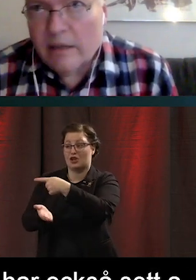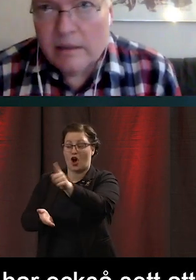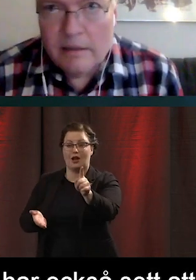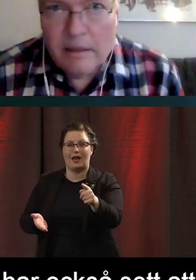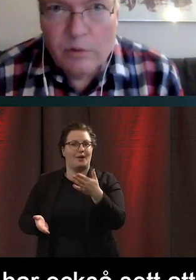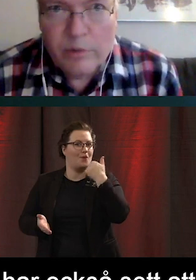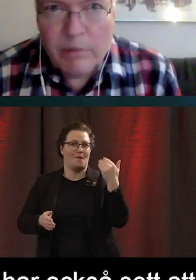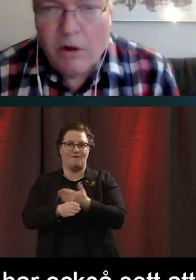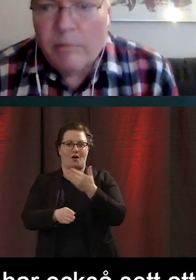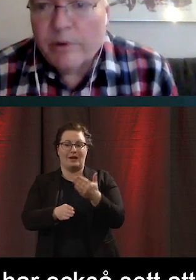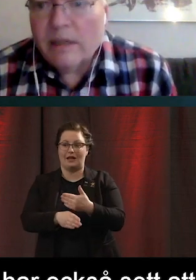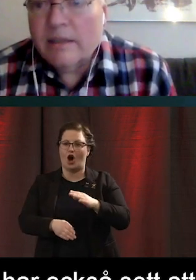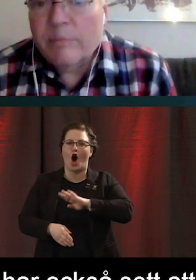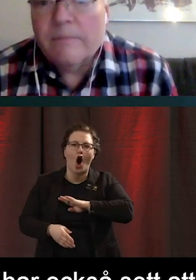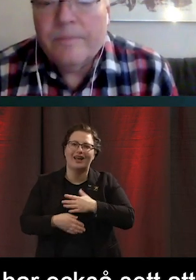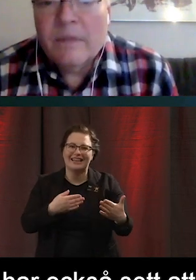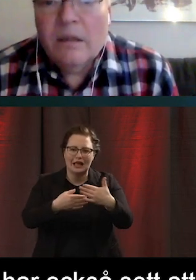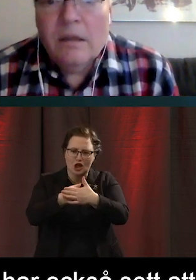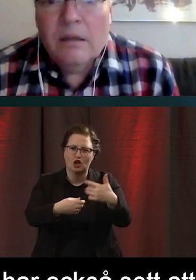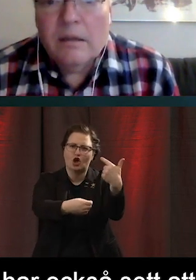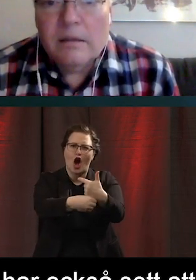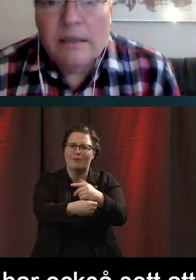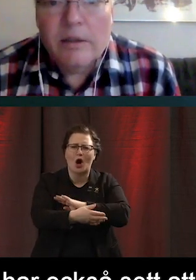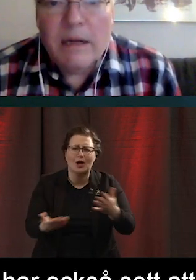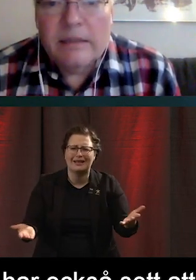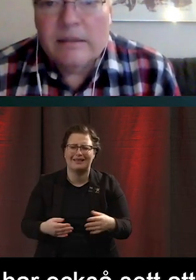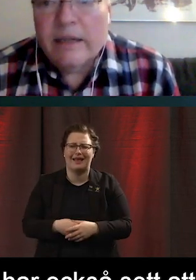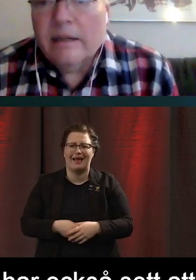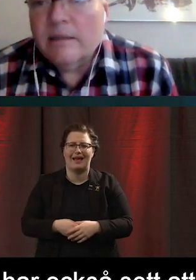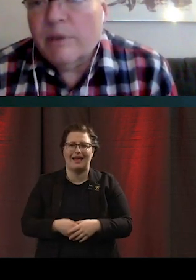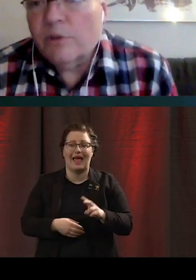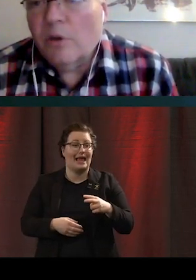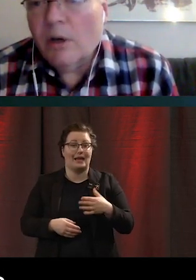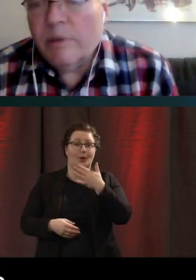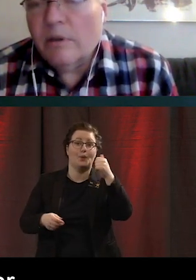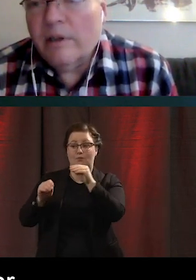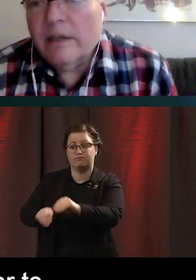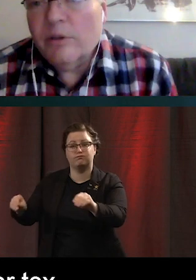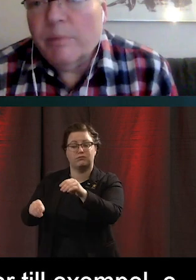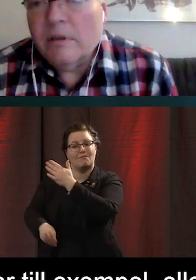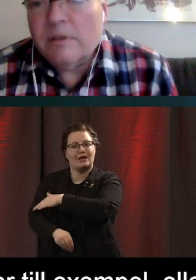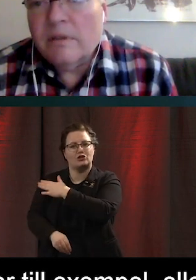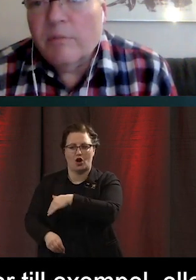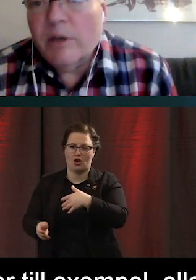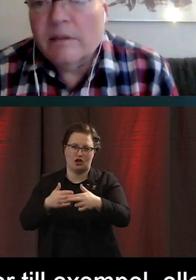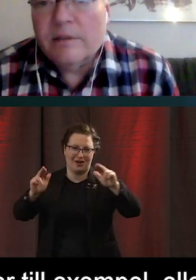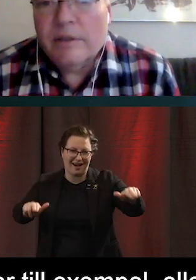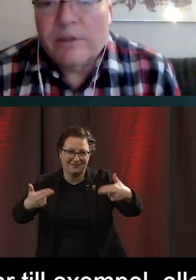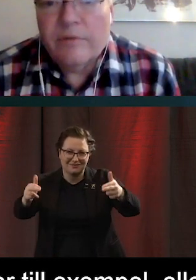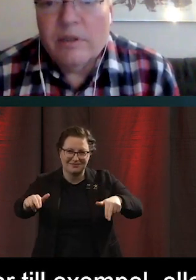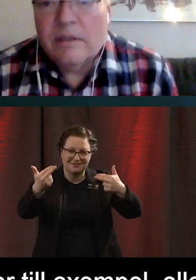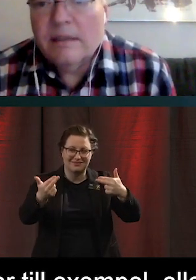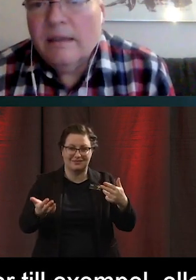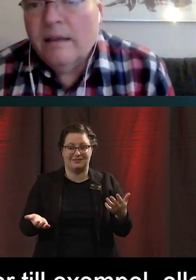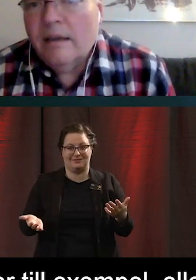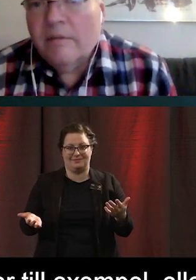rustade. De hade inte datorer med kameror till exempel. Eller de hade inte tränat sin personal på att ha den här typen av möten. Så det